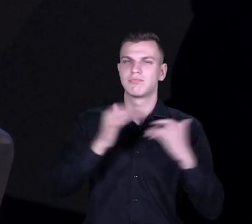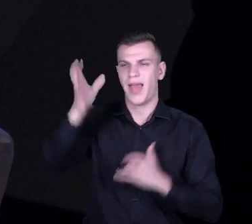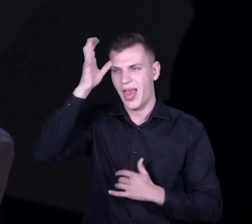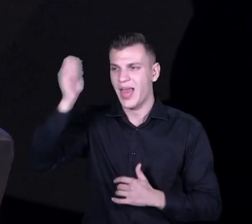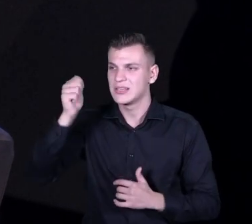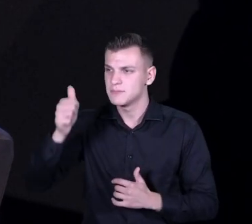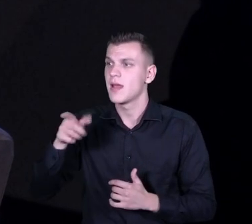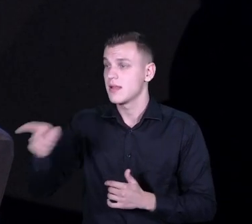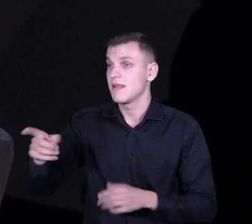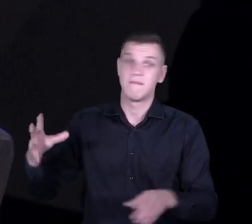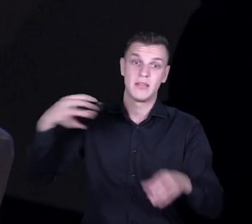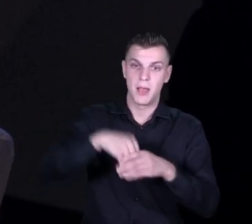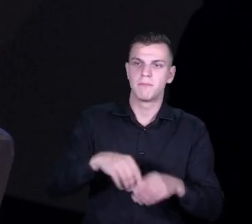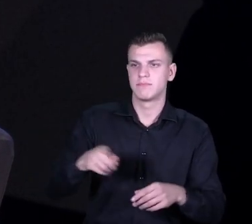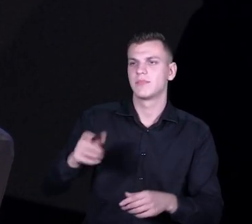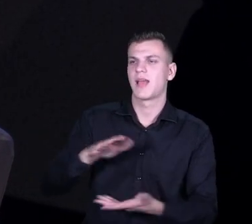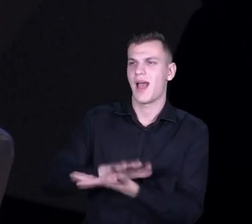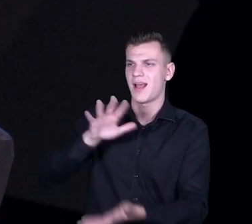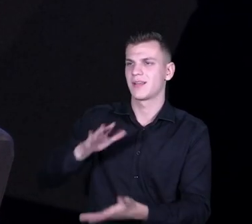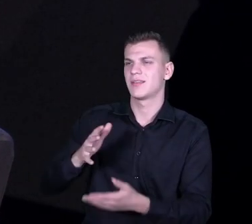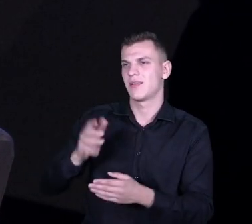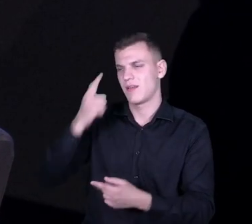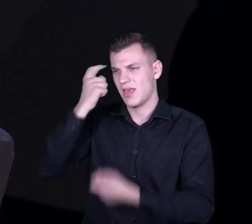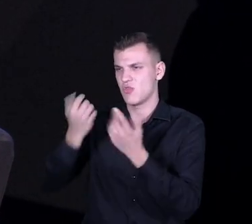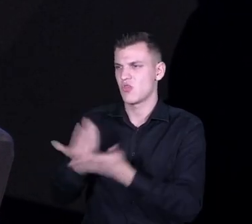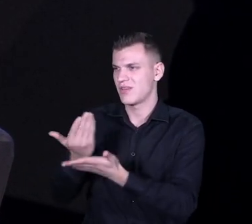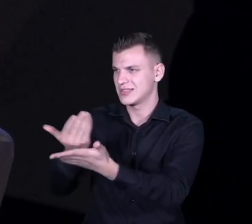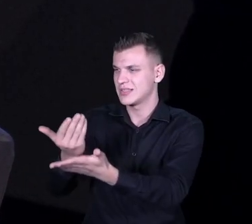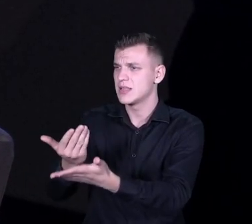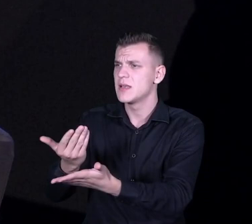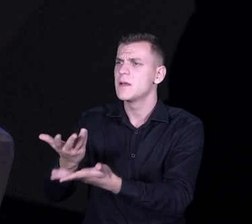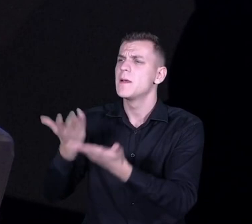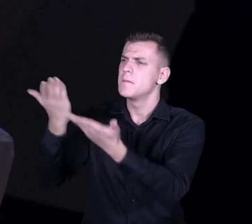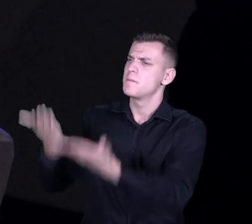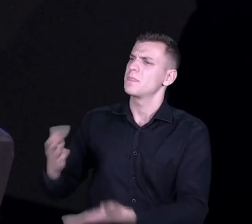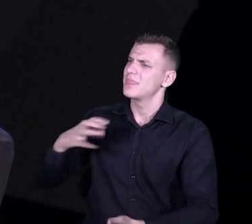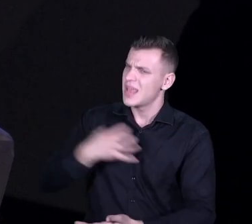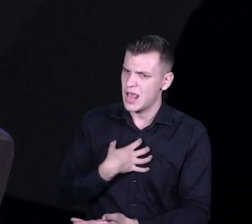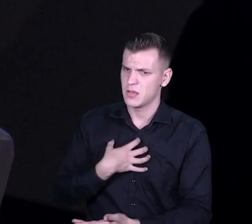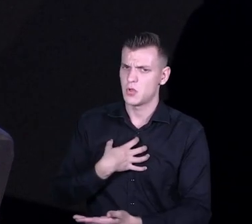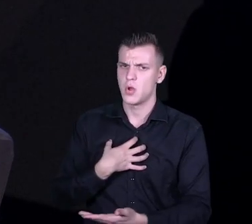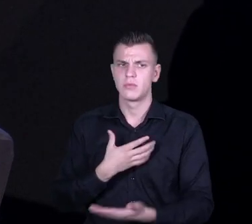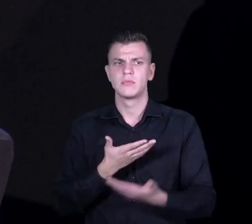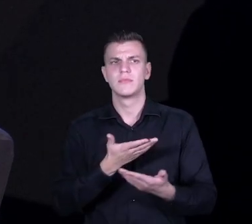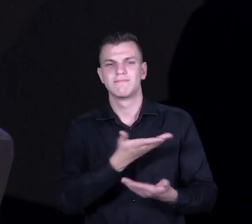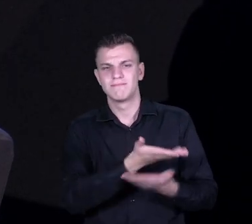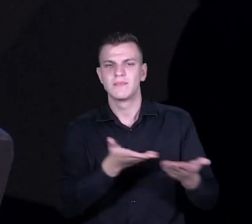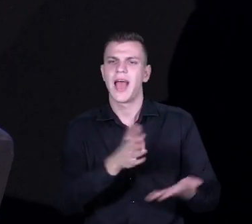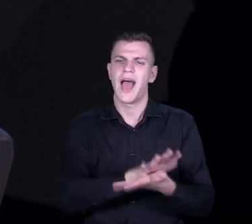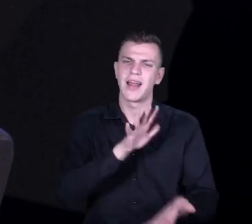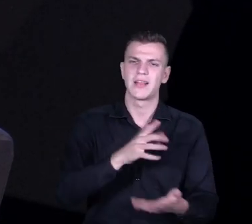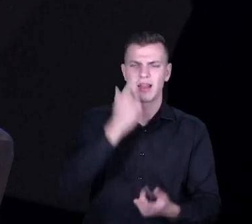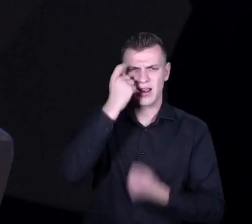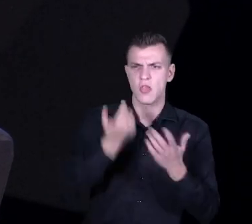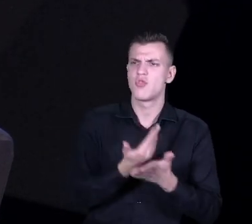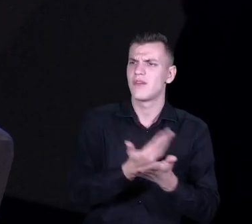kompetencjami proinnowacyjnymi między innymi. Jaka może być rola dyrektora w kształceniu tych kompetencji proinnowacyjnych, bo